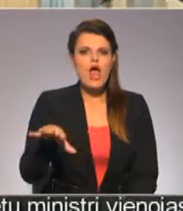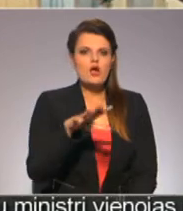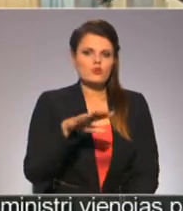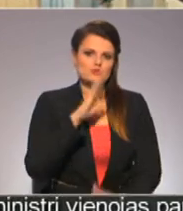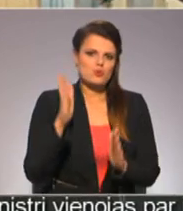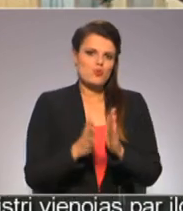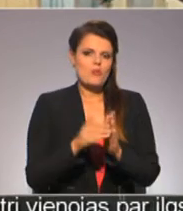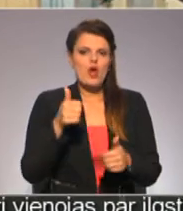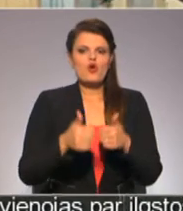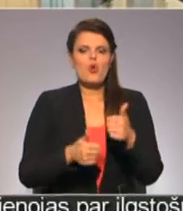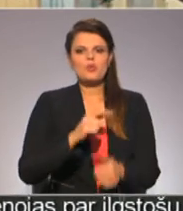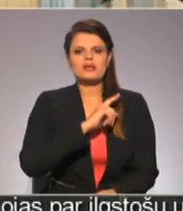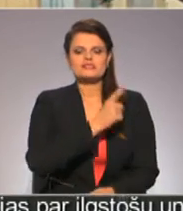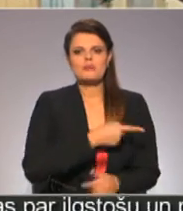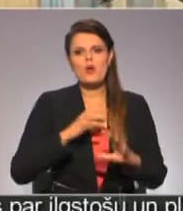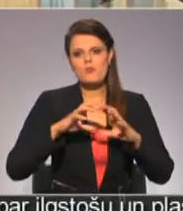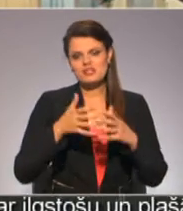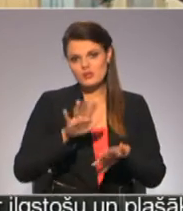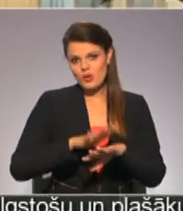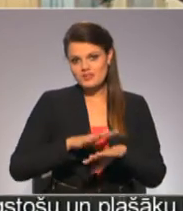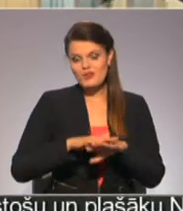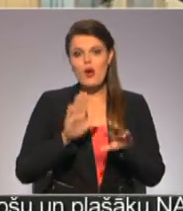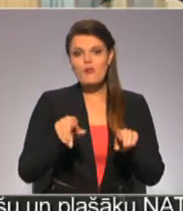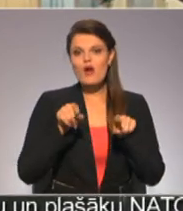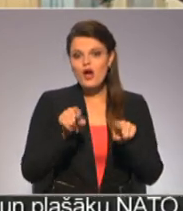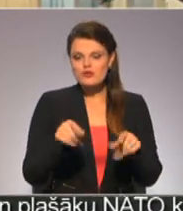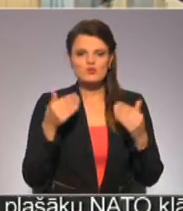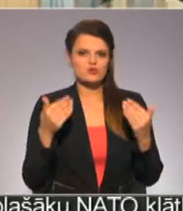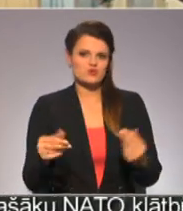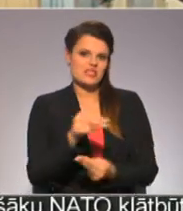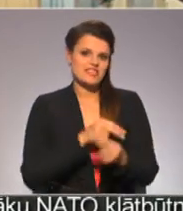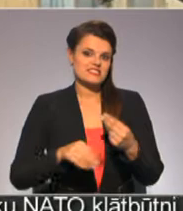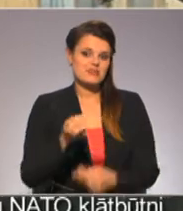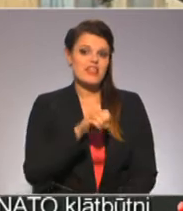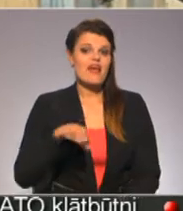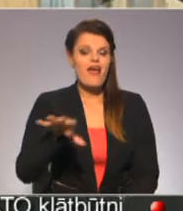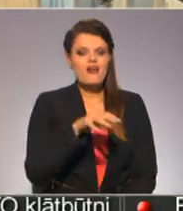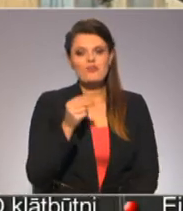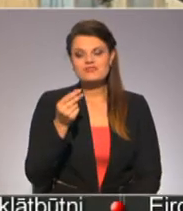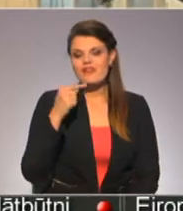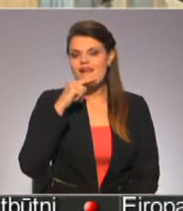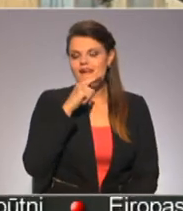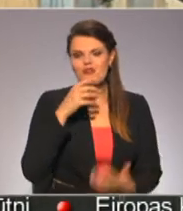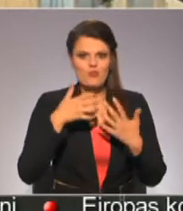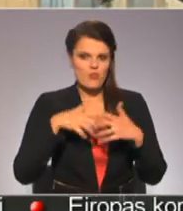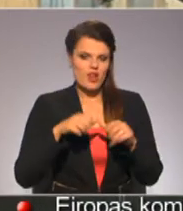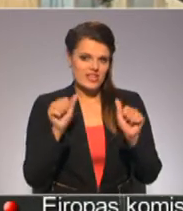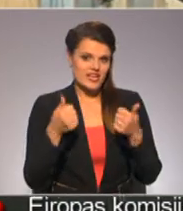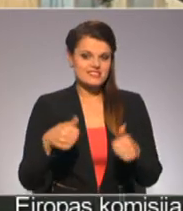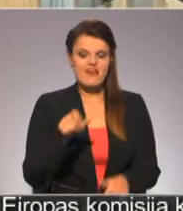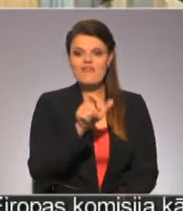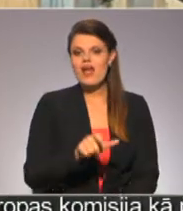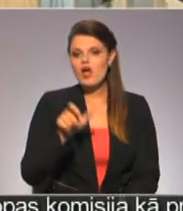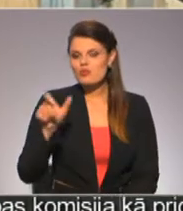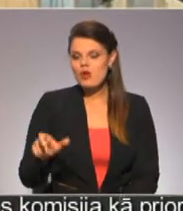kopējo konkurēt spēju pasaules tirgos. Par to šodien sprieda Eiropas finanšu un ekonomikas politikas veidotāji